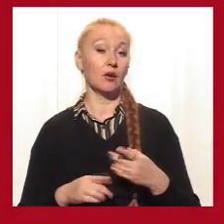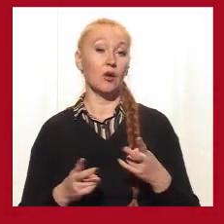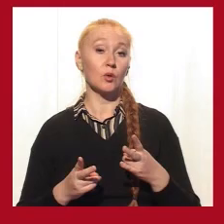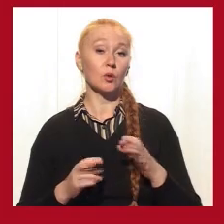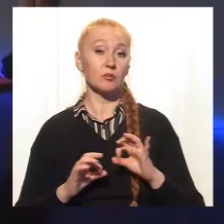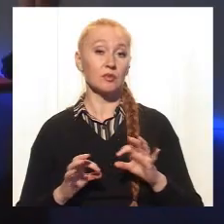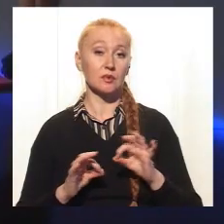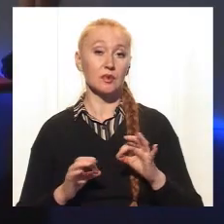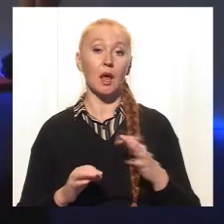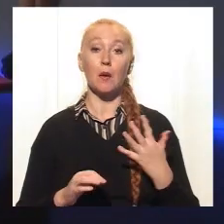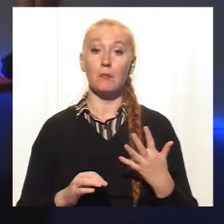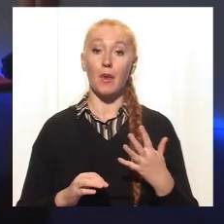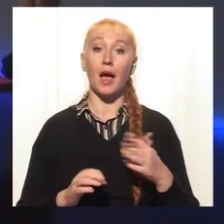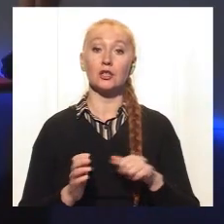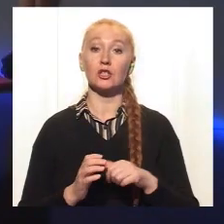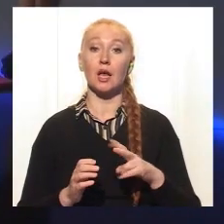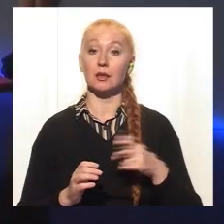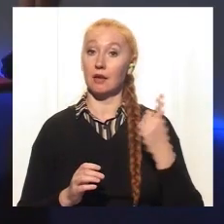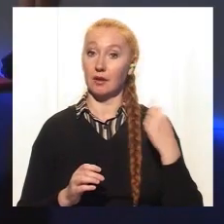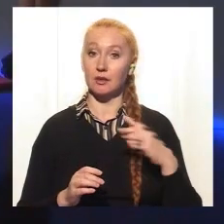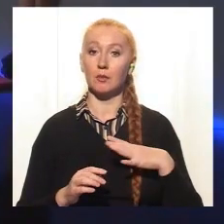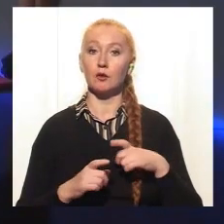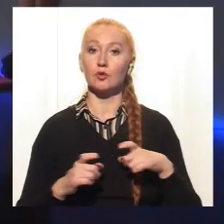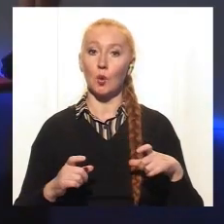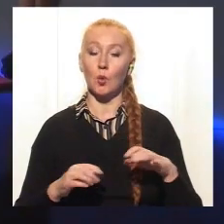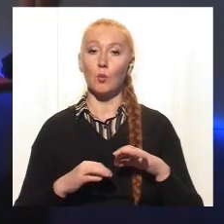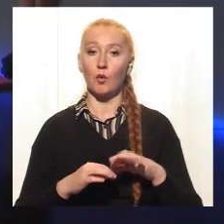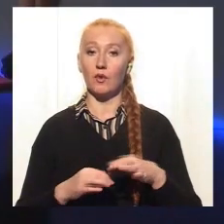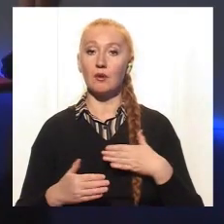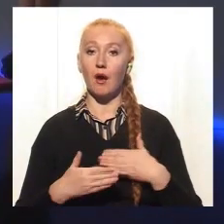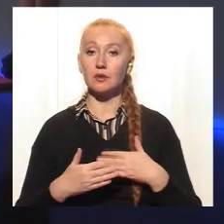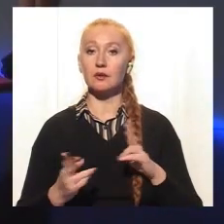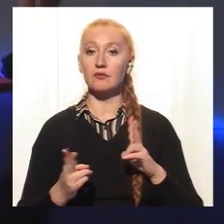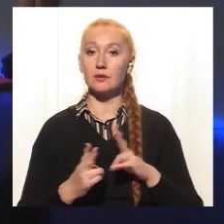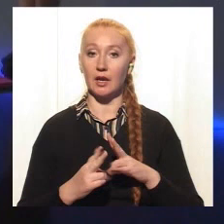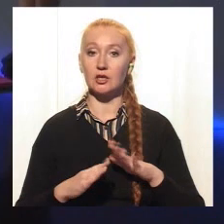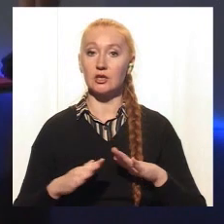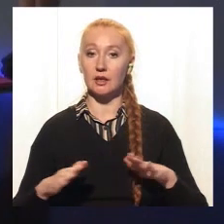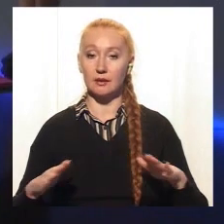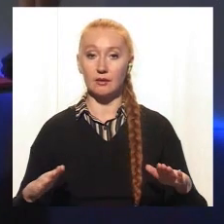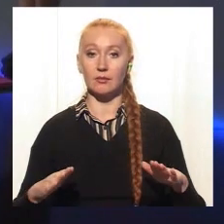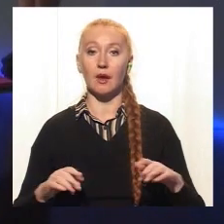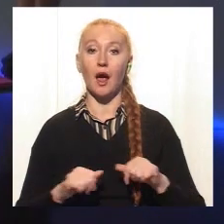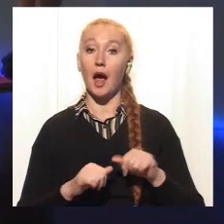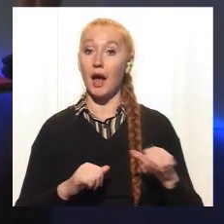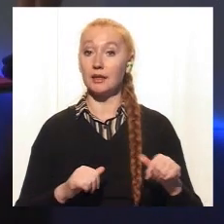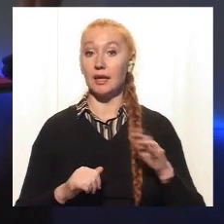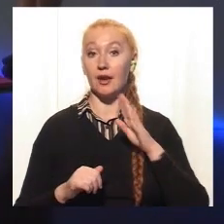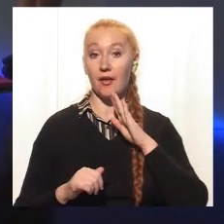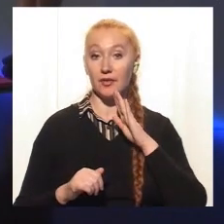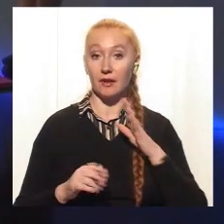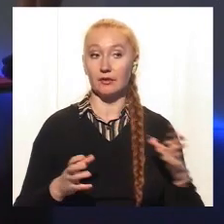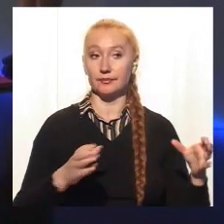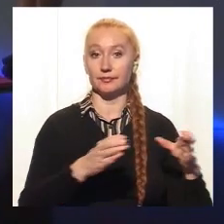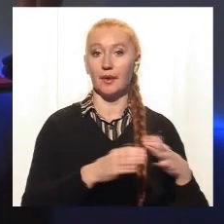не говориться. 5-6 років назад в школах проводили активно встречи з дітьми. Собирали отдельно девочек 5